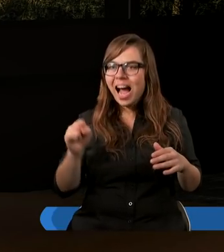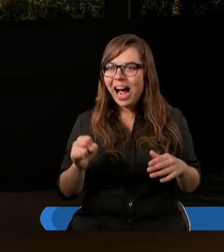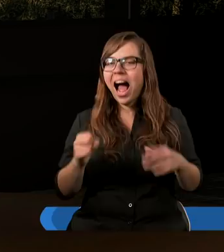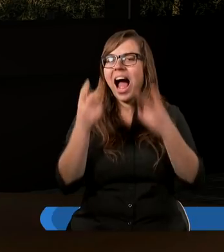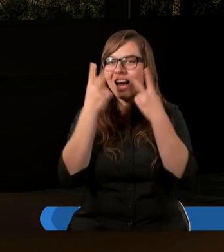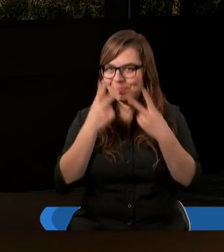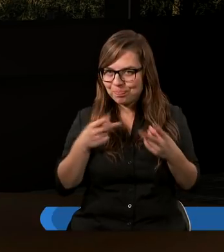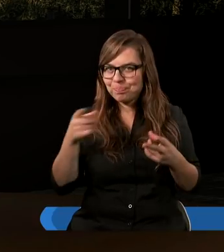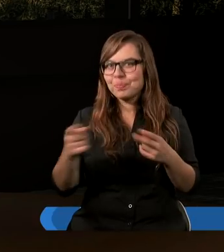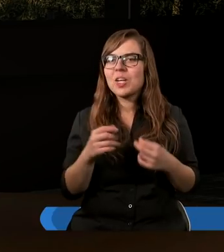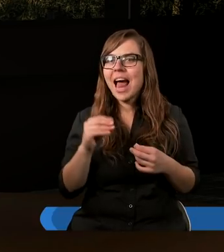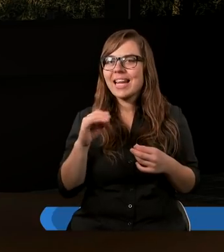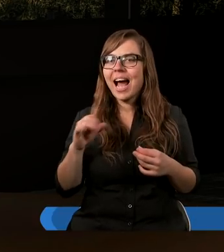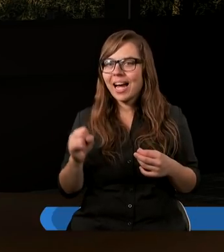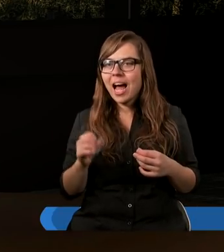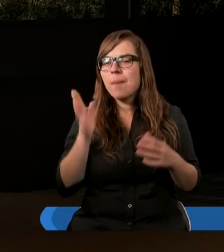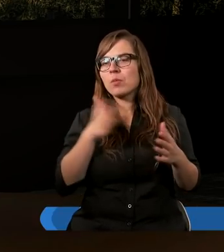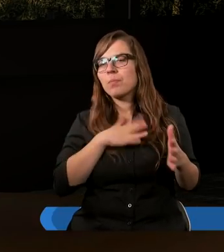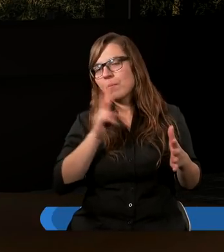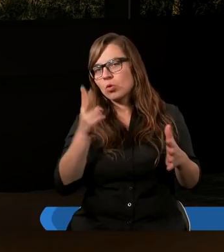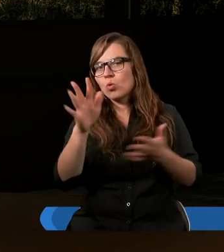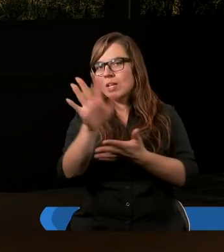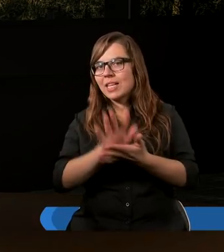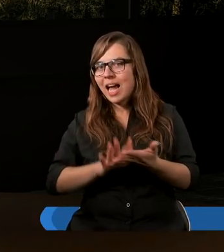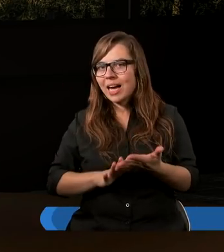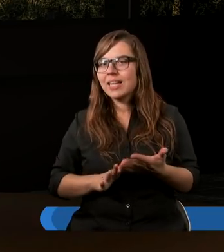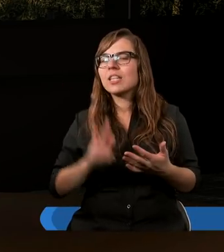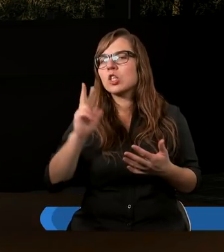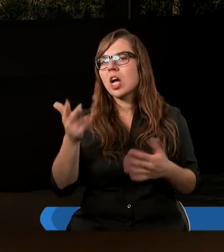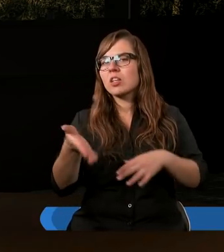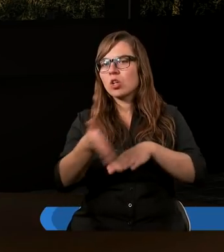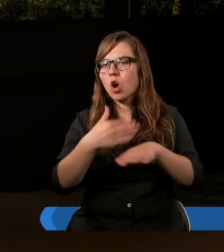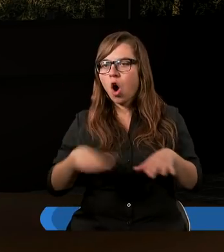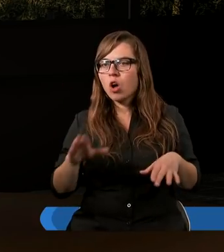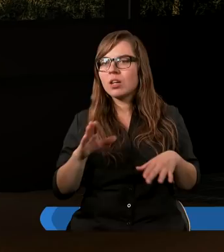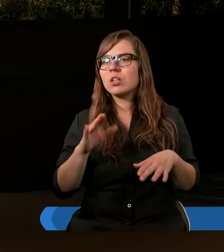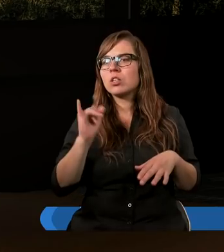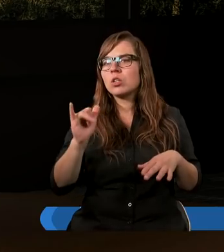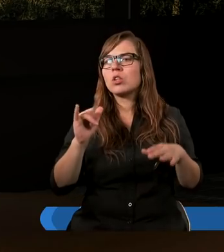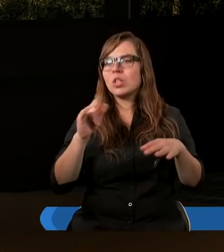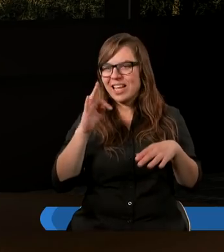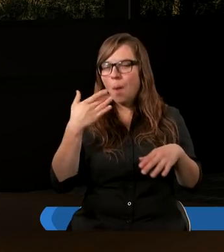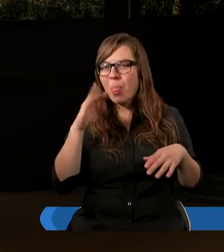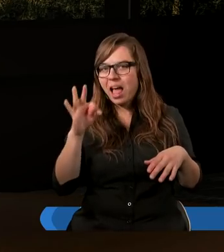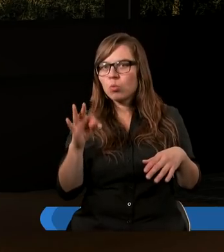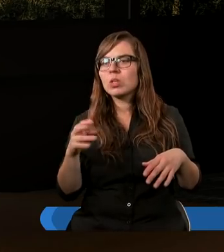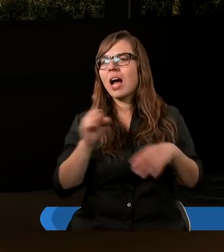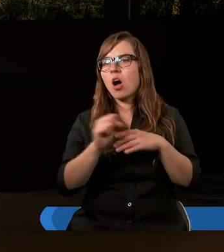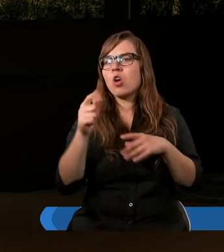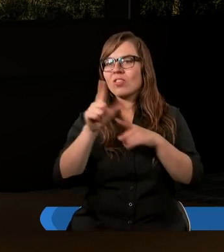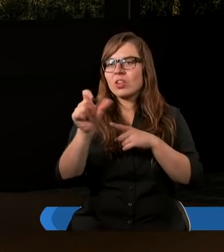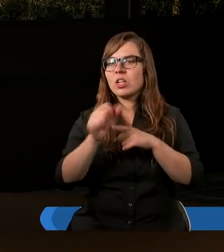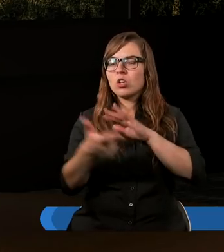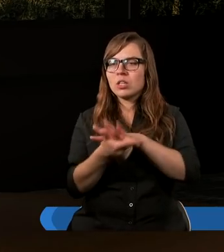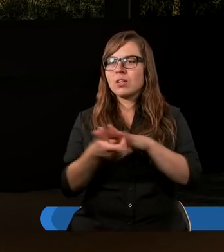tekst przeczytała. I potem mamy drugi tekst z trzeciego rozdziału drugiego Tmoteusza od